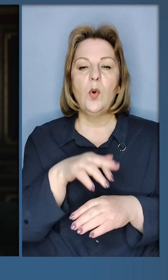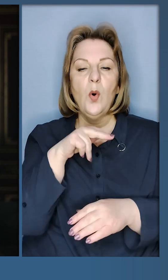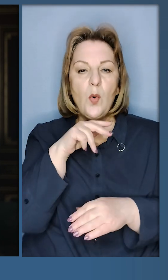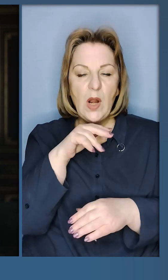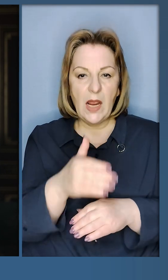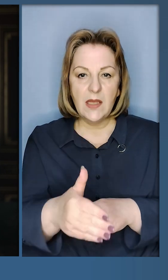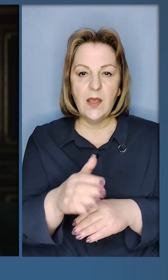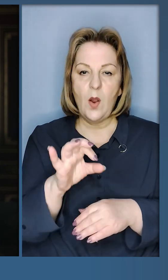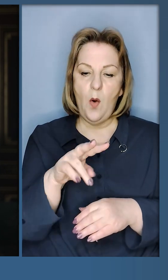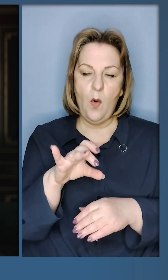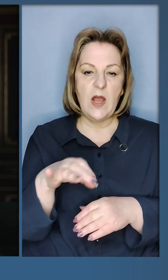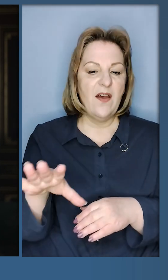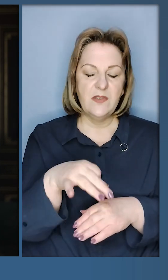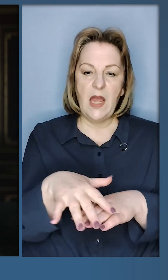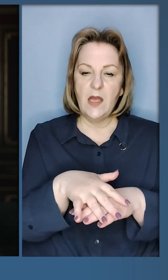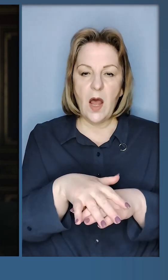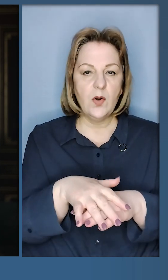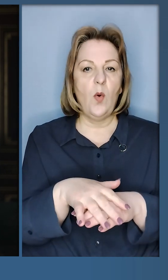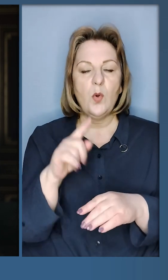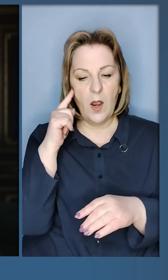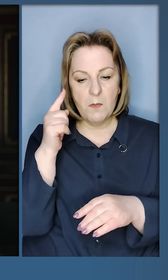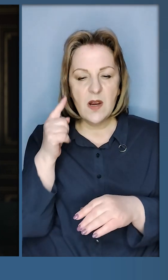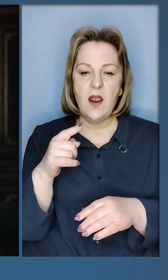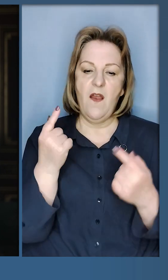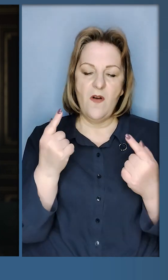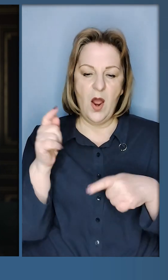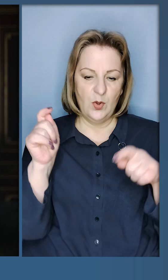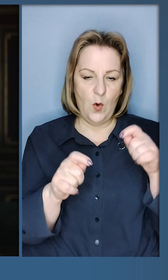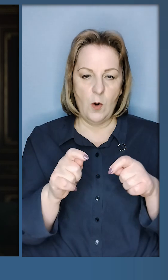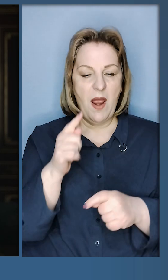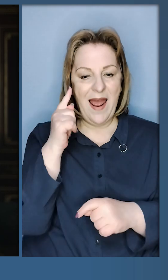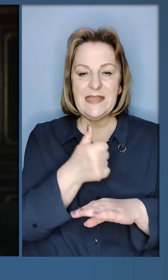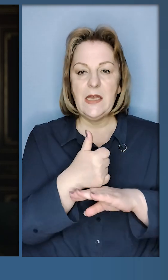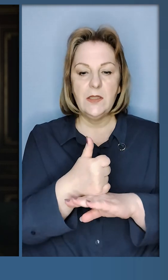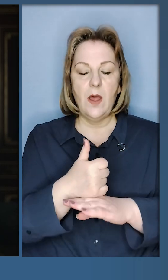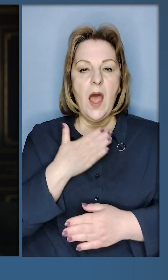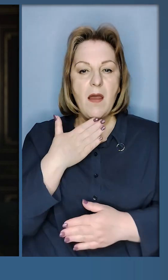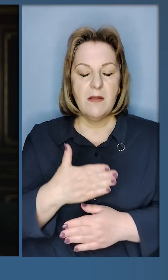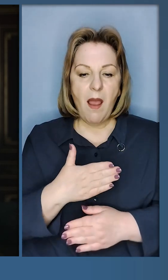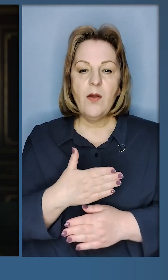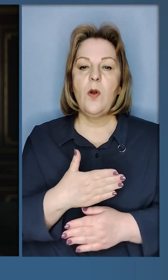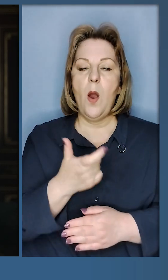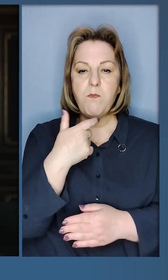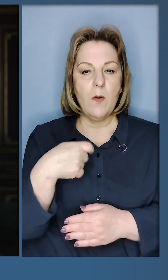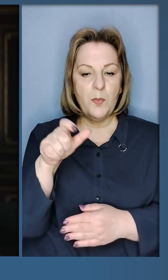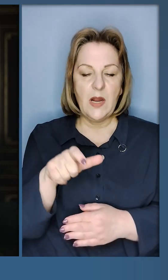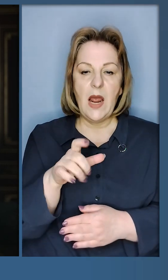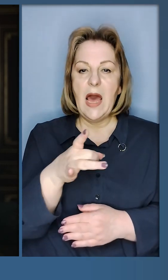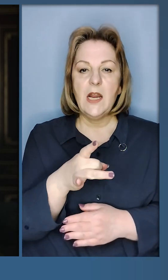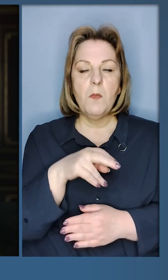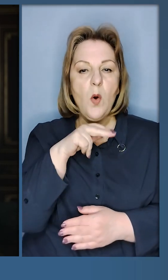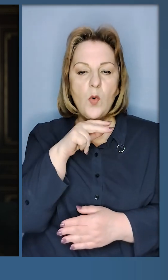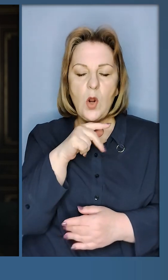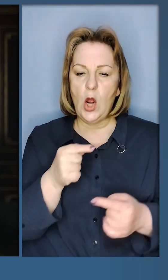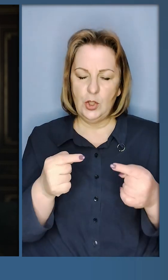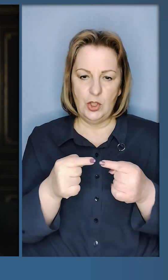усіх народів регіону на вагому формі азійське лідерство. Я дякую пану президенту Республіки Корея